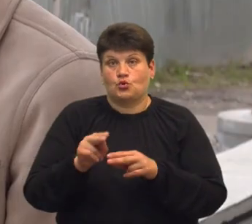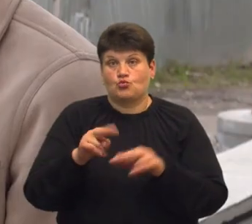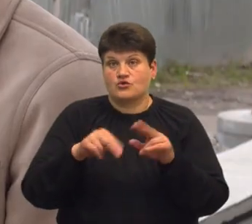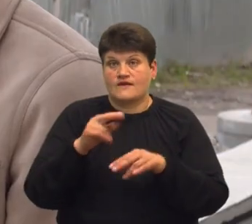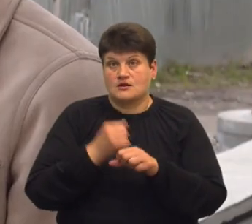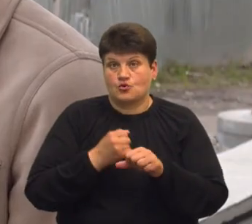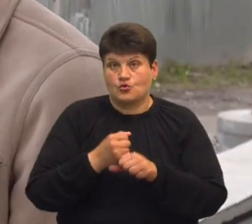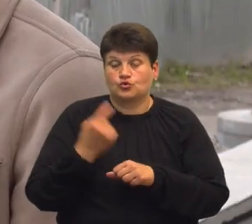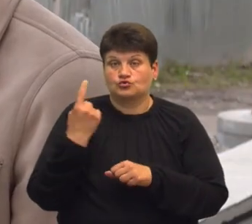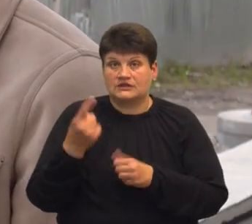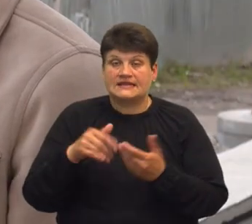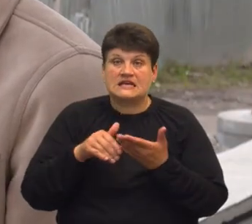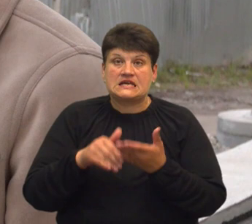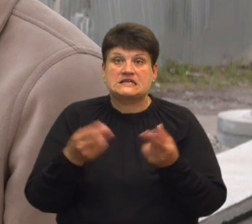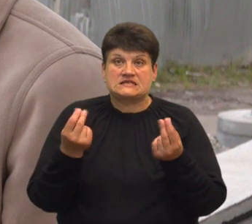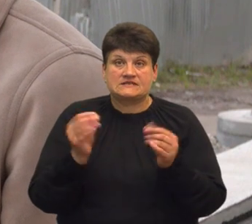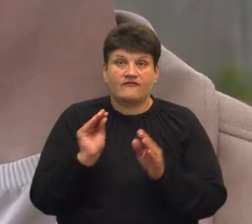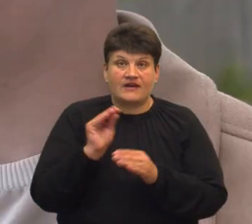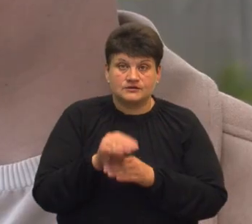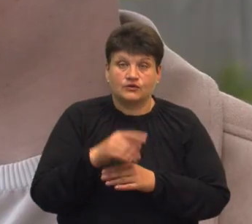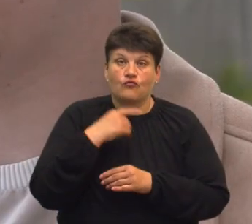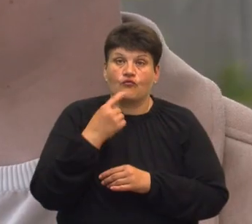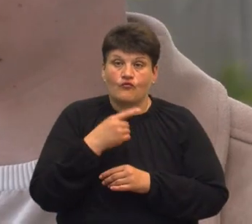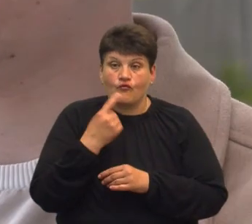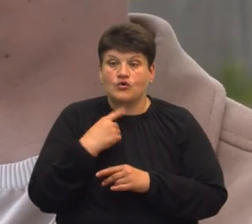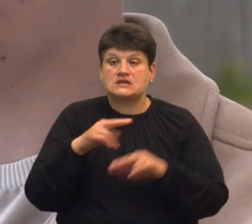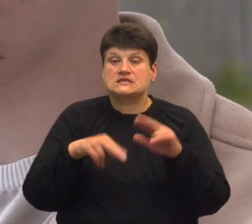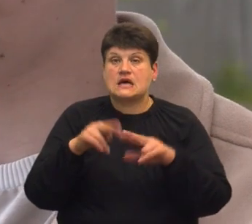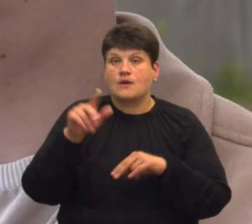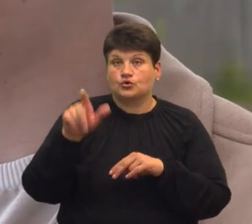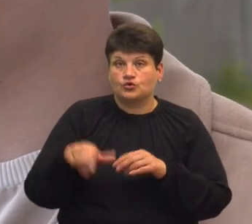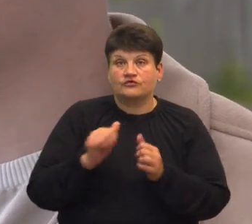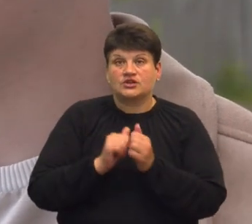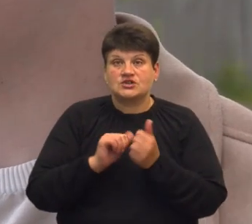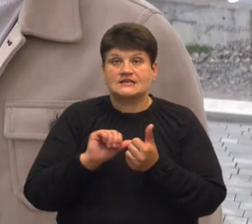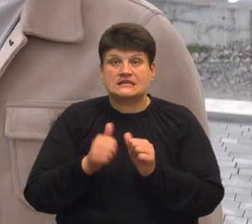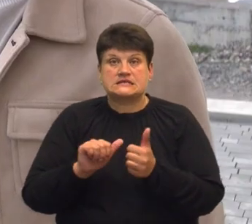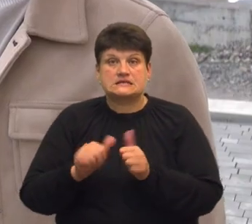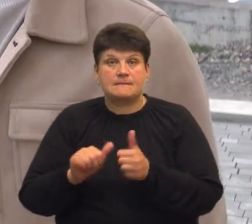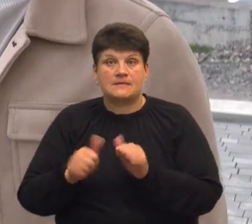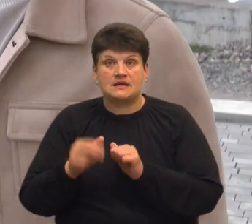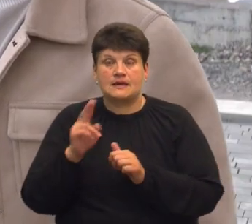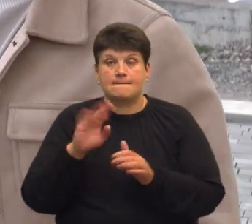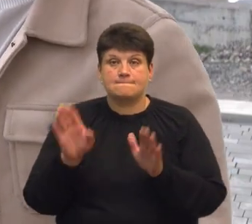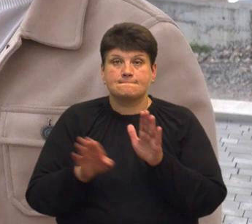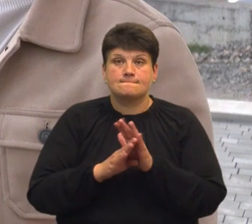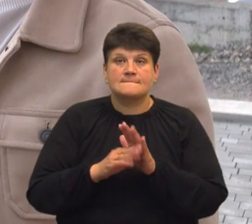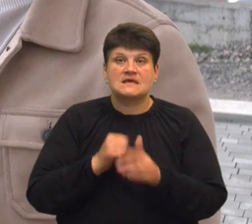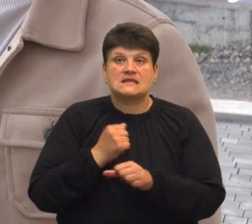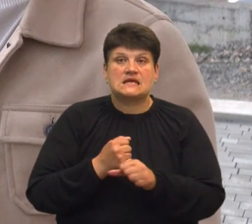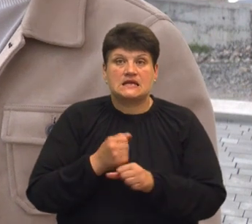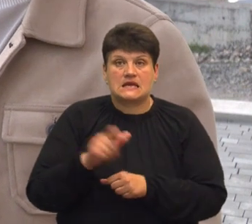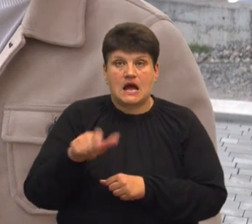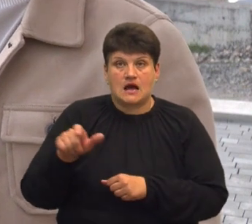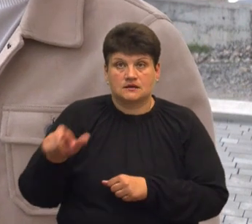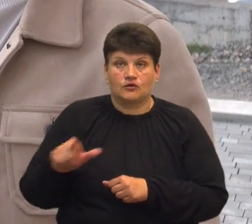Один з інвесторів у будівництво Сергій Лясковець розповідає, забудовник часто змінює підрядників. Люди вклали кошти в даний